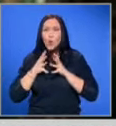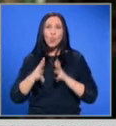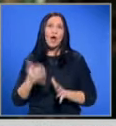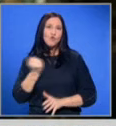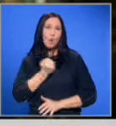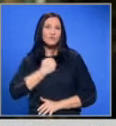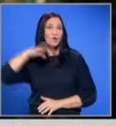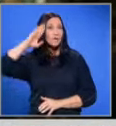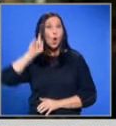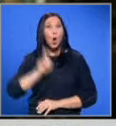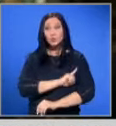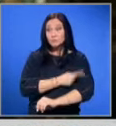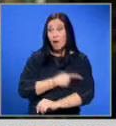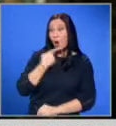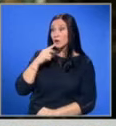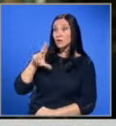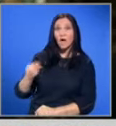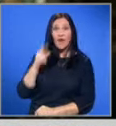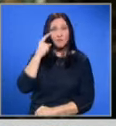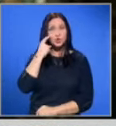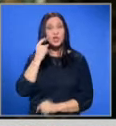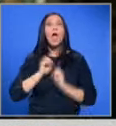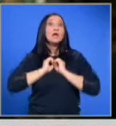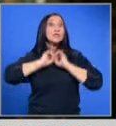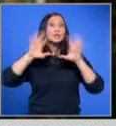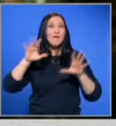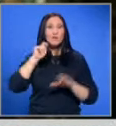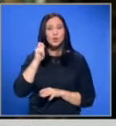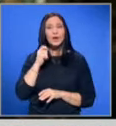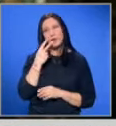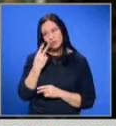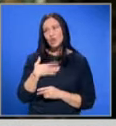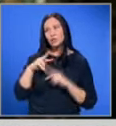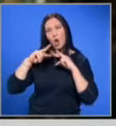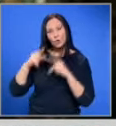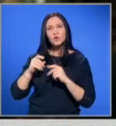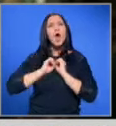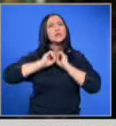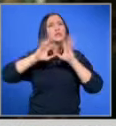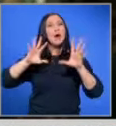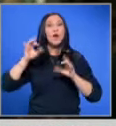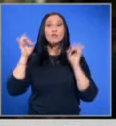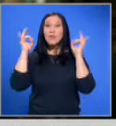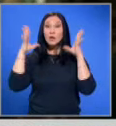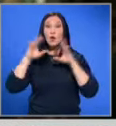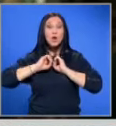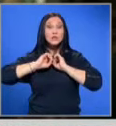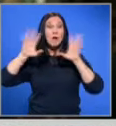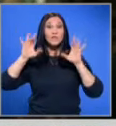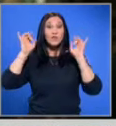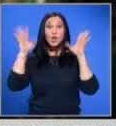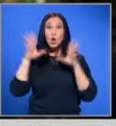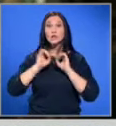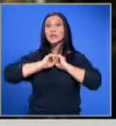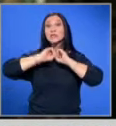на войник, който смело им заявява в очите Слава на Украина. Ето го и нашия отговор. Слава на героя! Слава на героите!